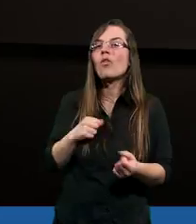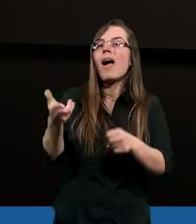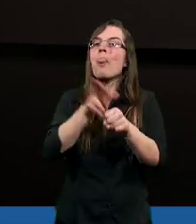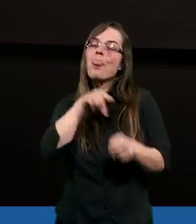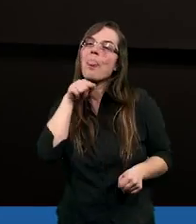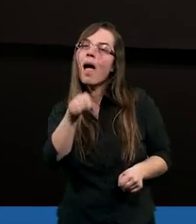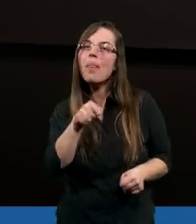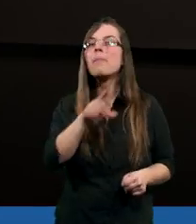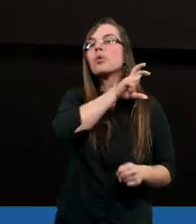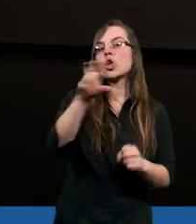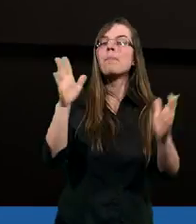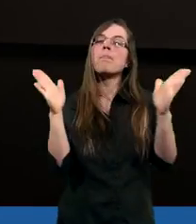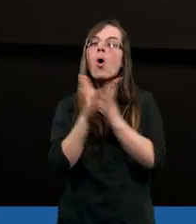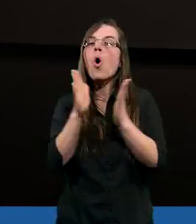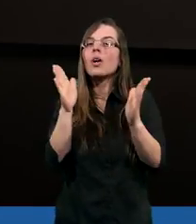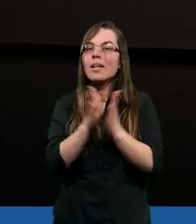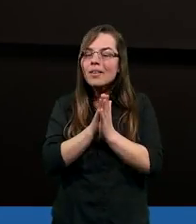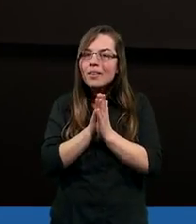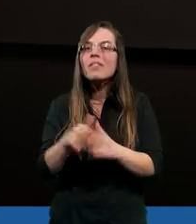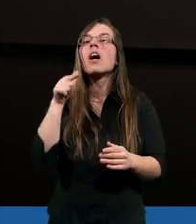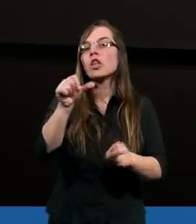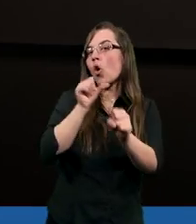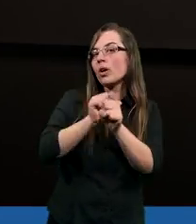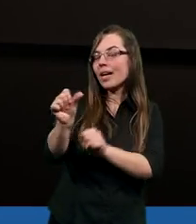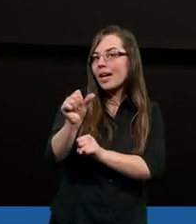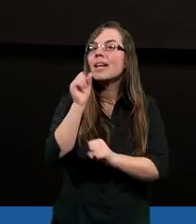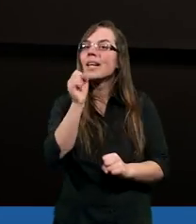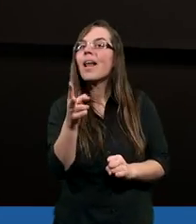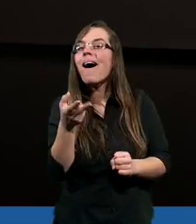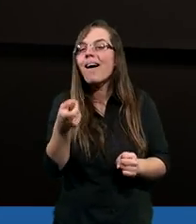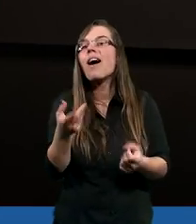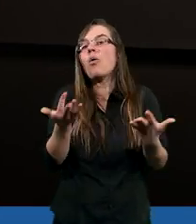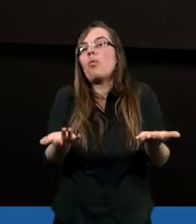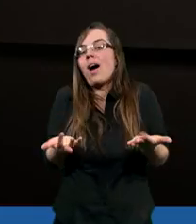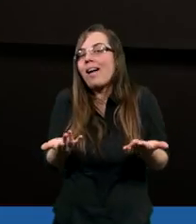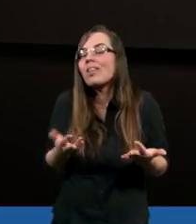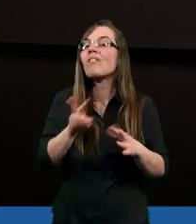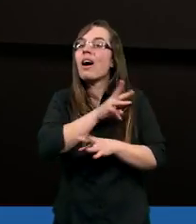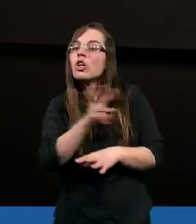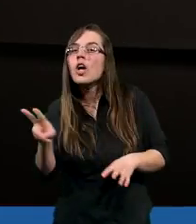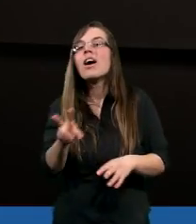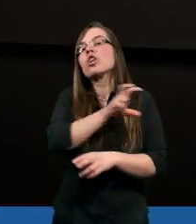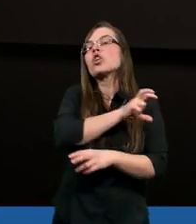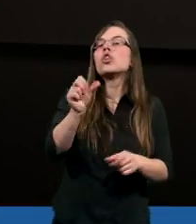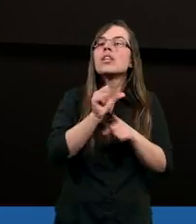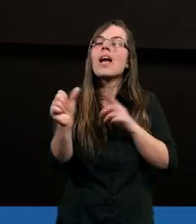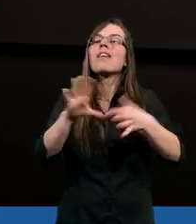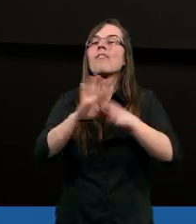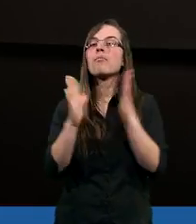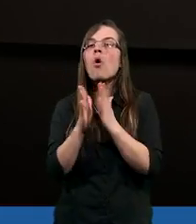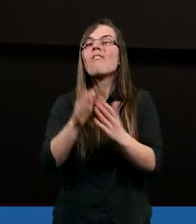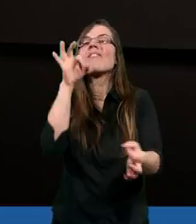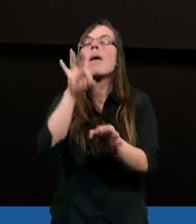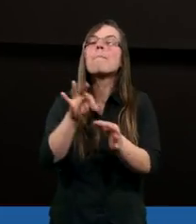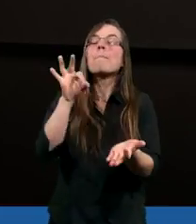tym, czy modlitwa to jest taka łatwa rzecz, czy jest w modlitwie